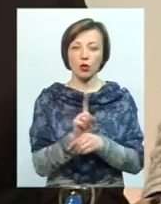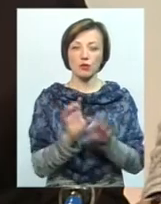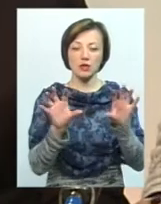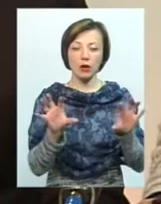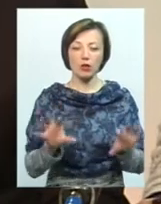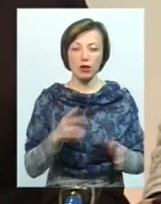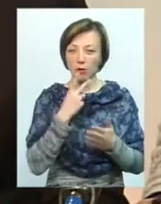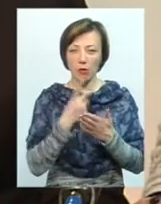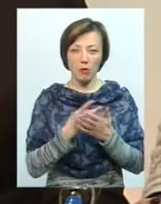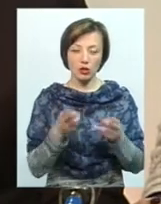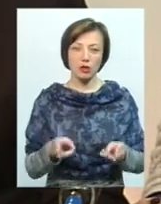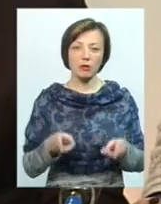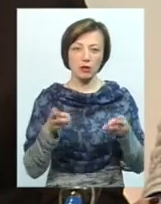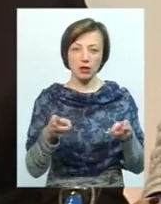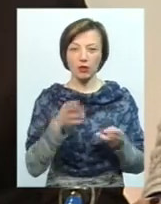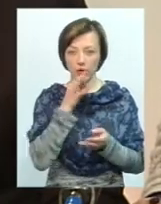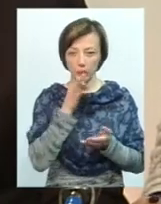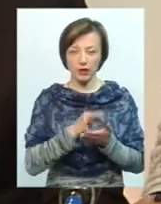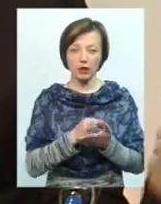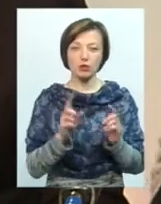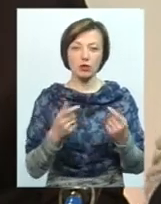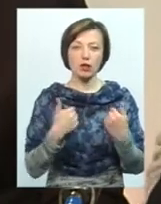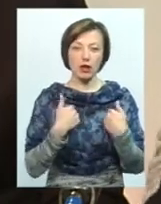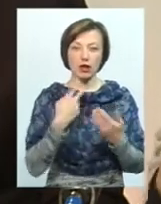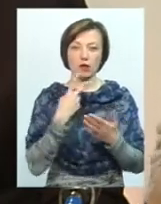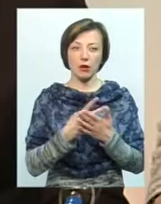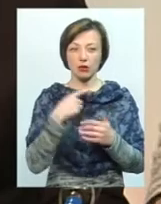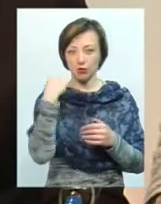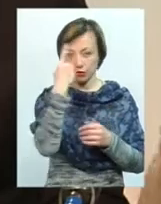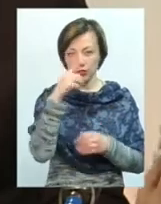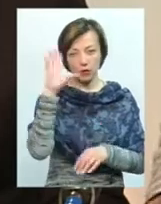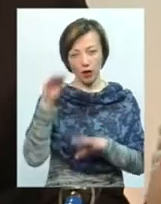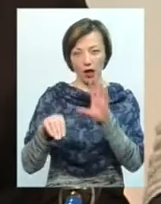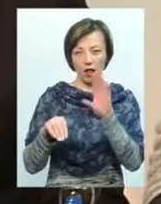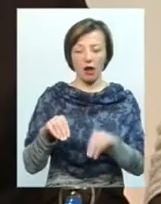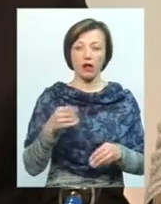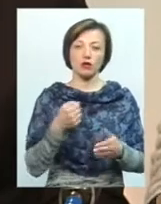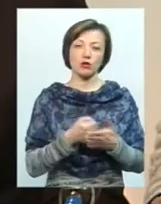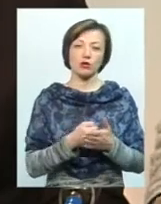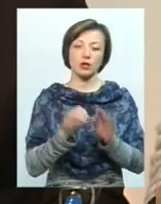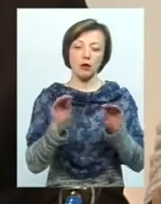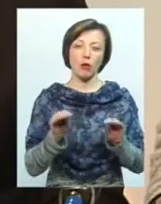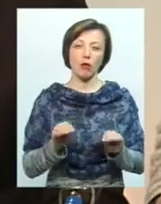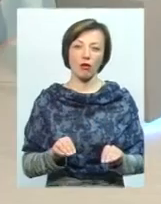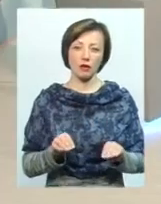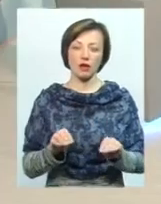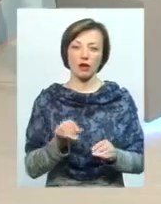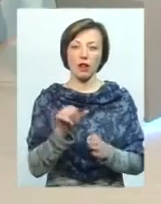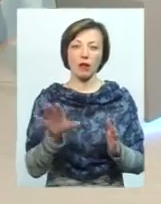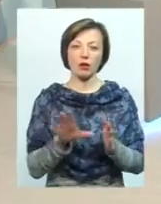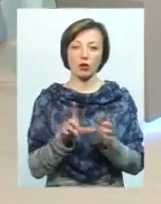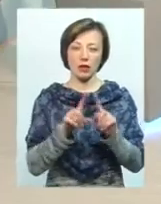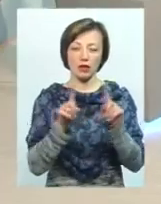не побачили в тому кримінальної відповідальності, тому що я бачу особисто халатність до заповнення електронних декларацій.